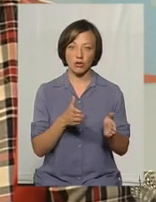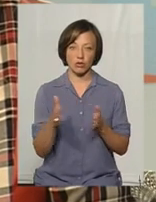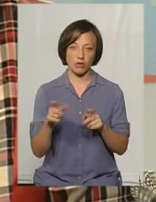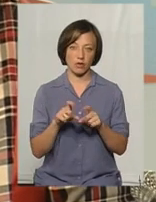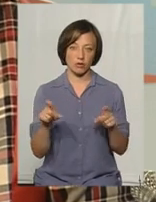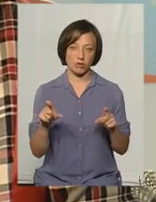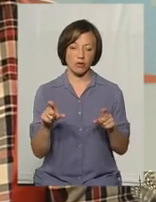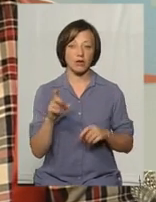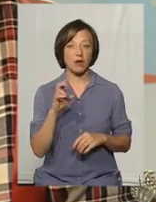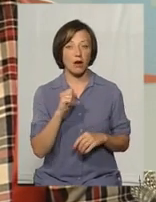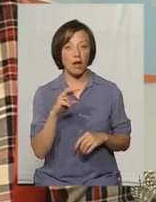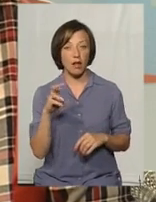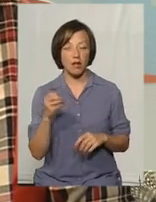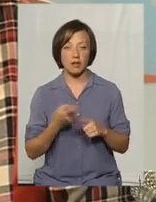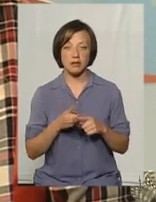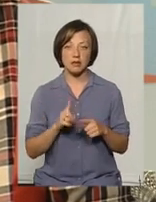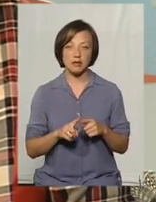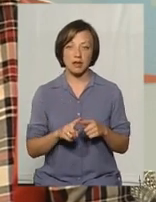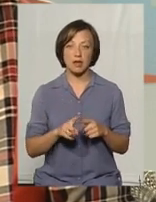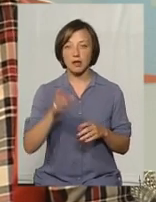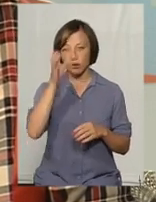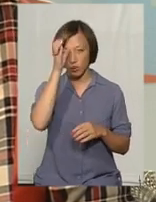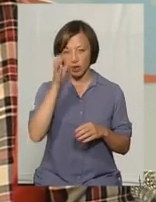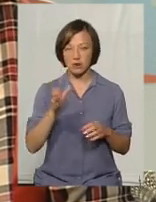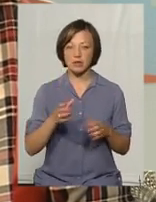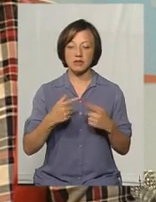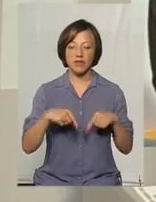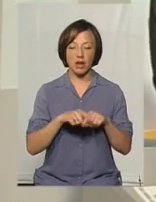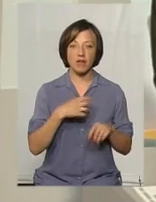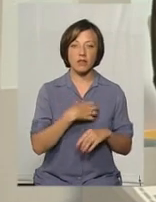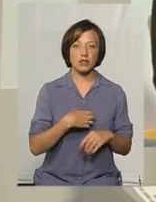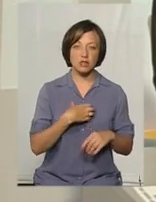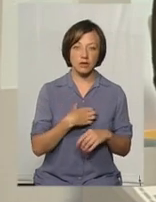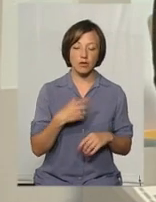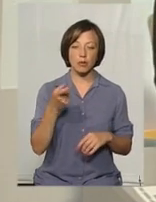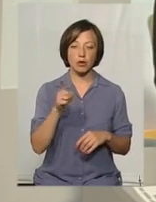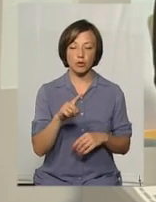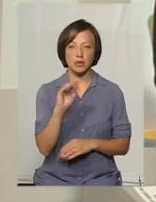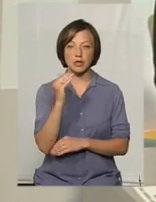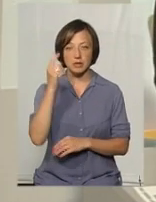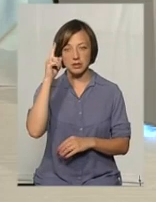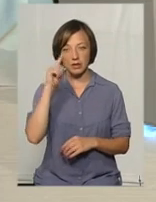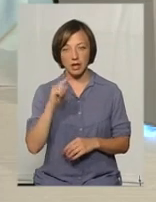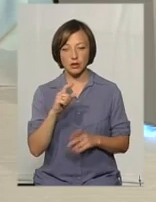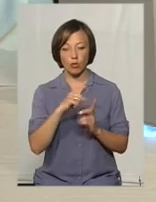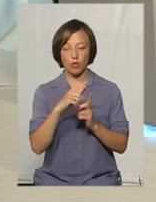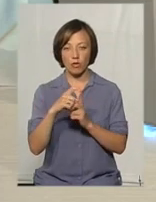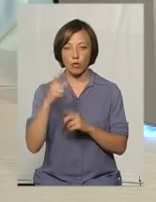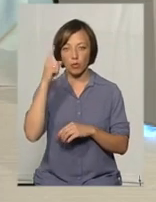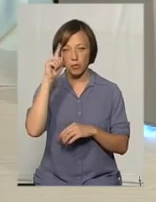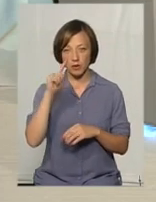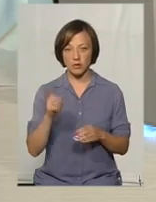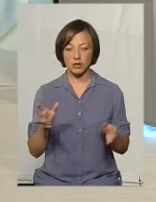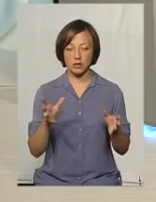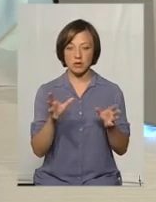вона вже готова. Але це, звичайно, інтелектуальна сфера дуже важлива. При тому, що дитина, знаючи букви, поміючи